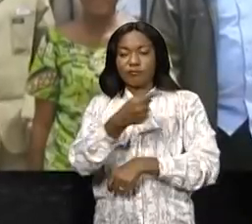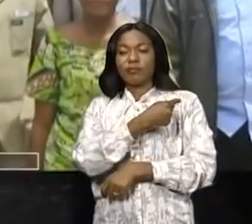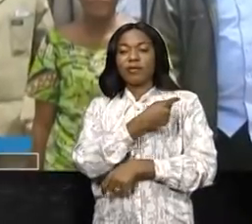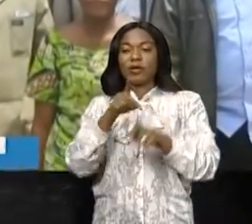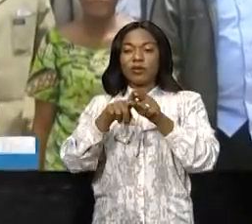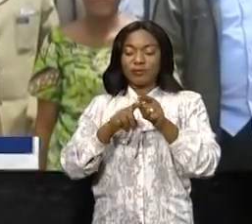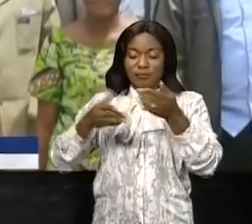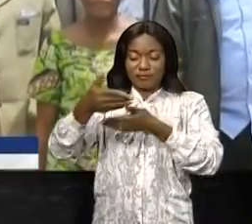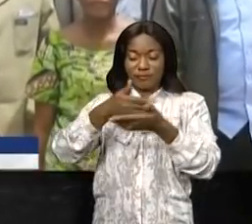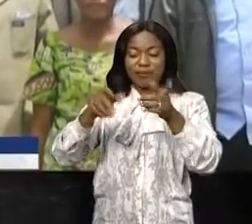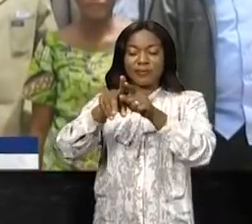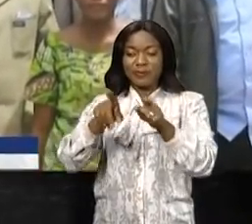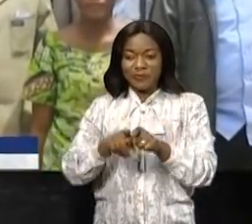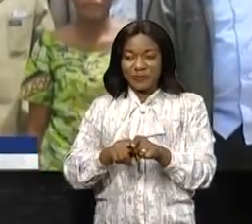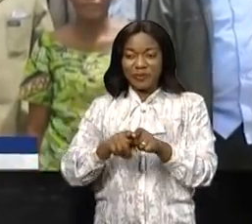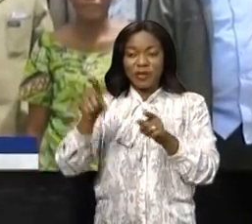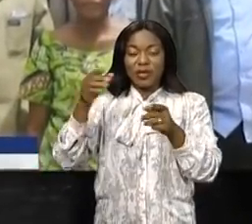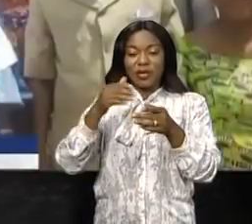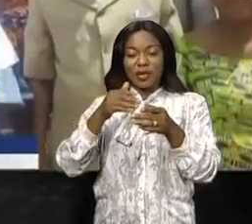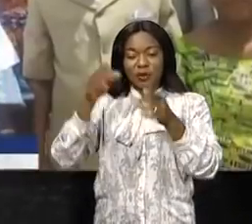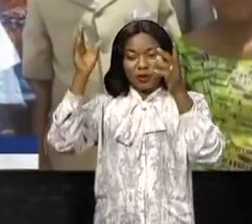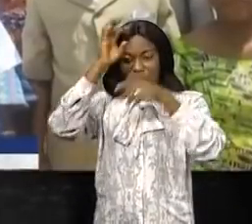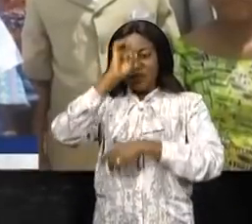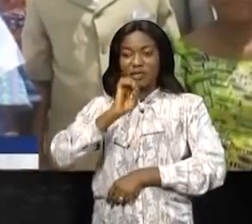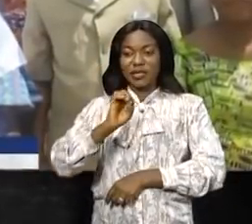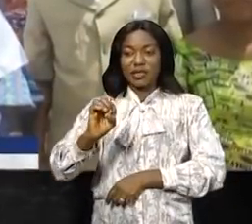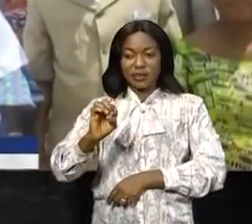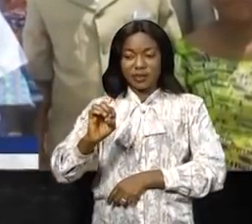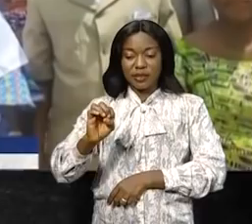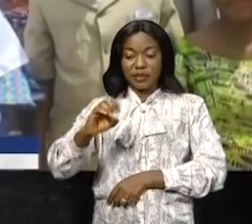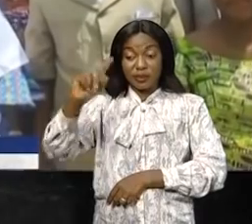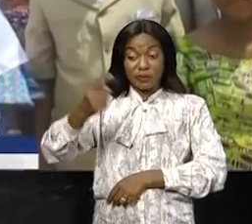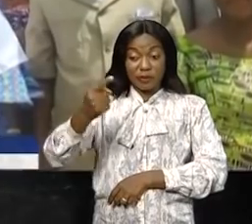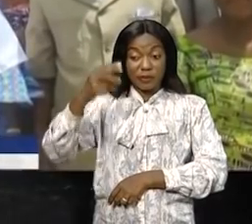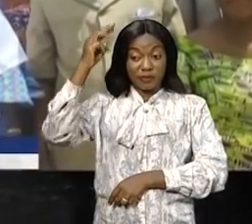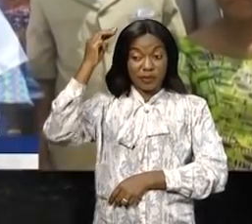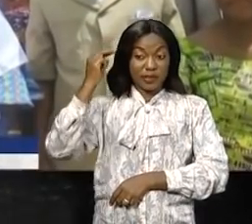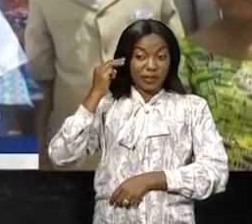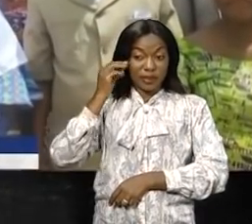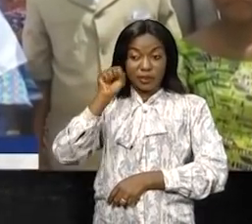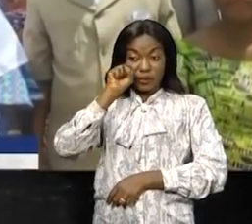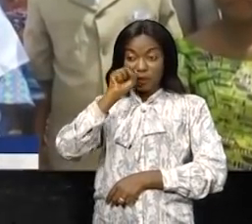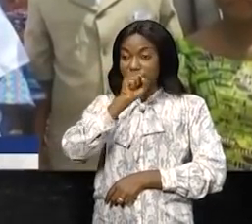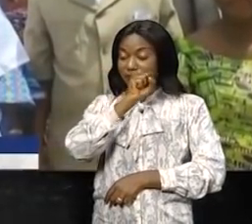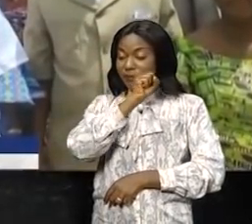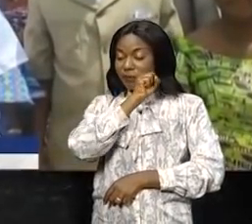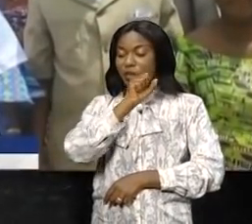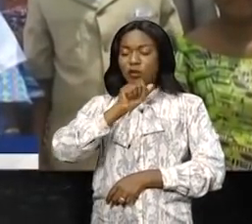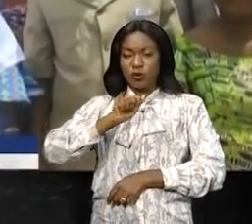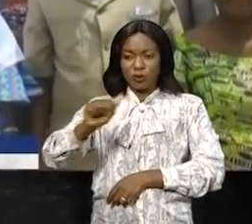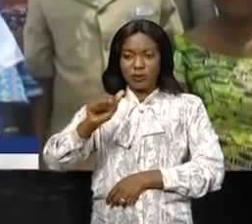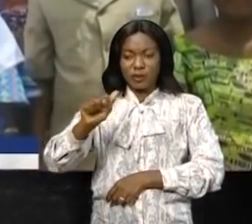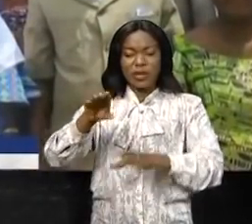réitéré ma gratitude auprès de son excellence, monsieur le premier ministre Samaloukonde, qui lui